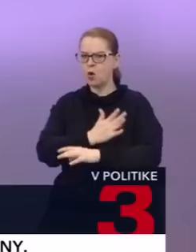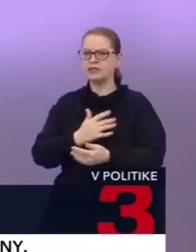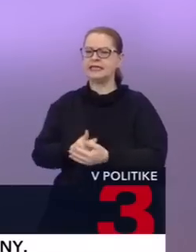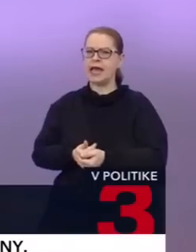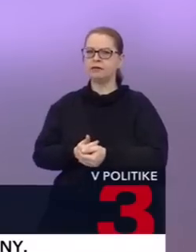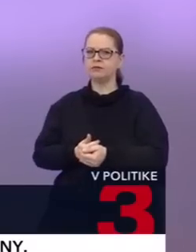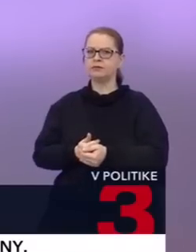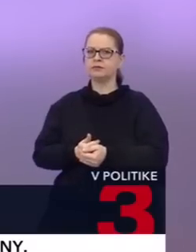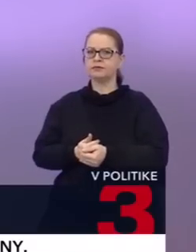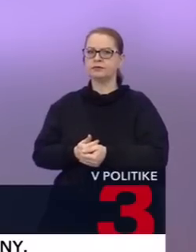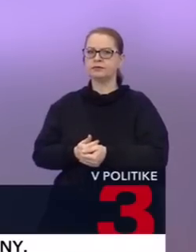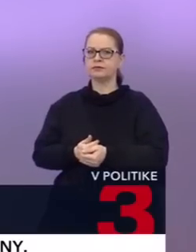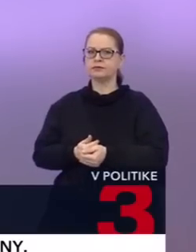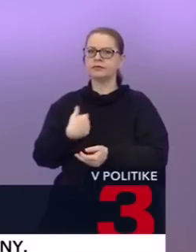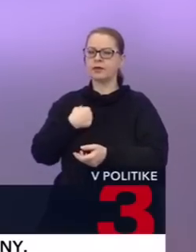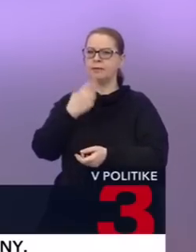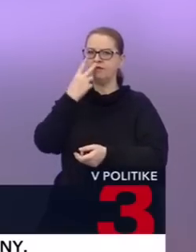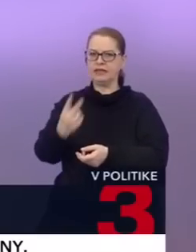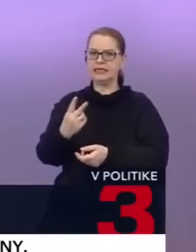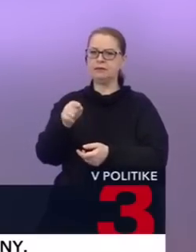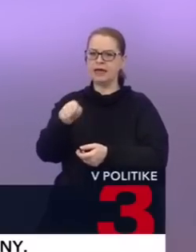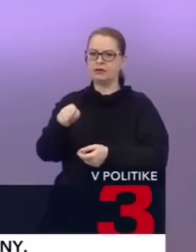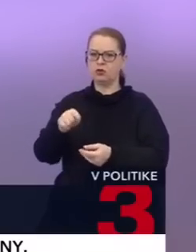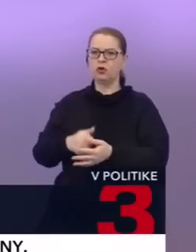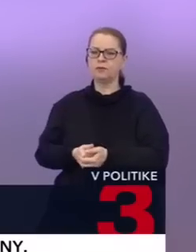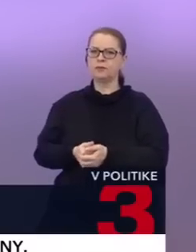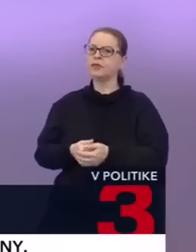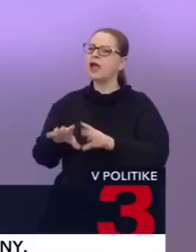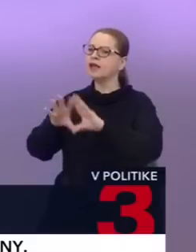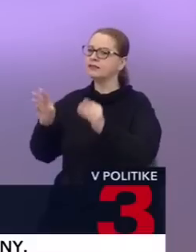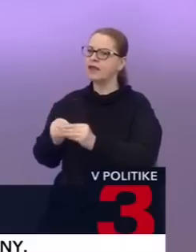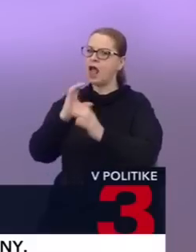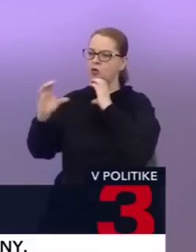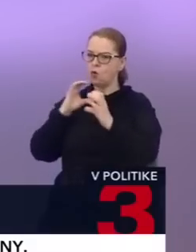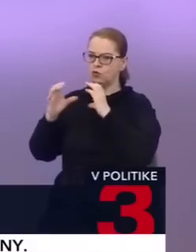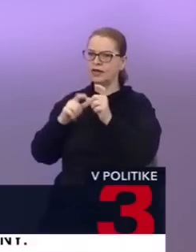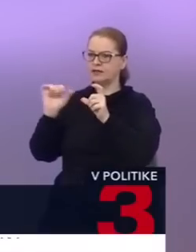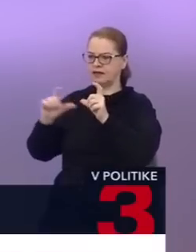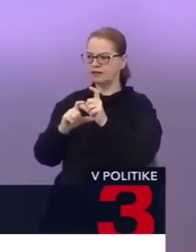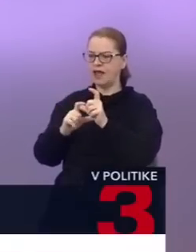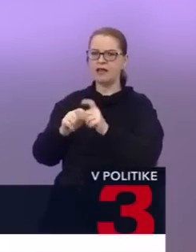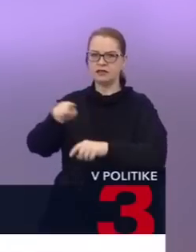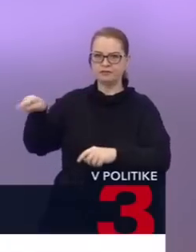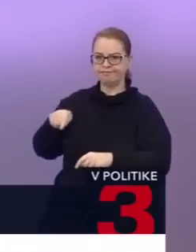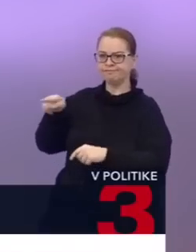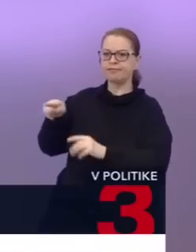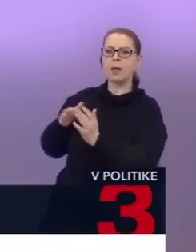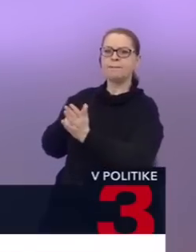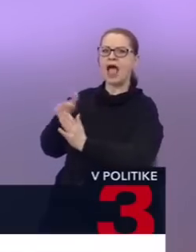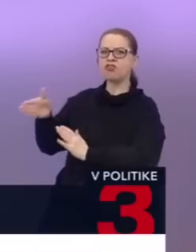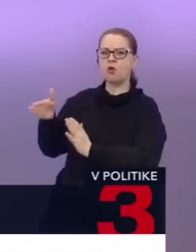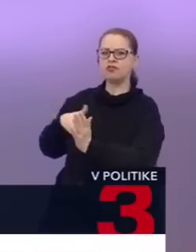tohto pohľadu to vidíme. Ale tá celá komunikácia strany SAS bola o tom, že problém je Igor Matovič.